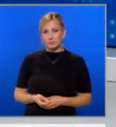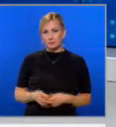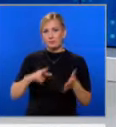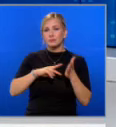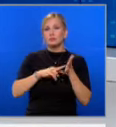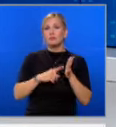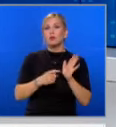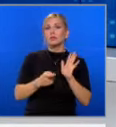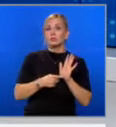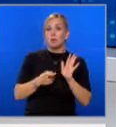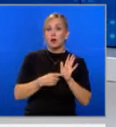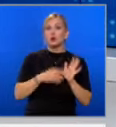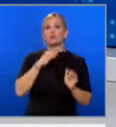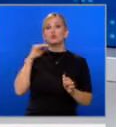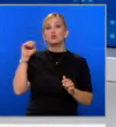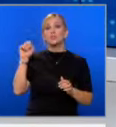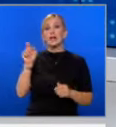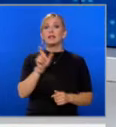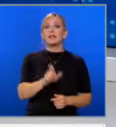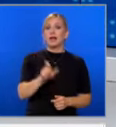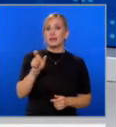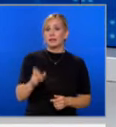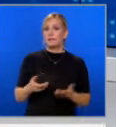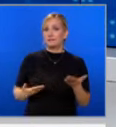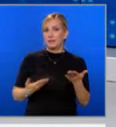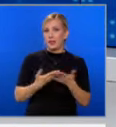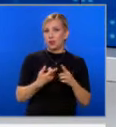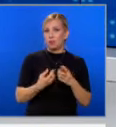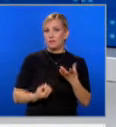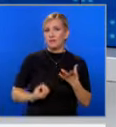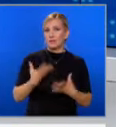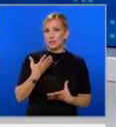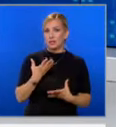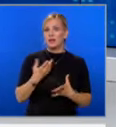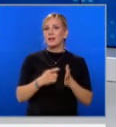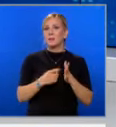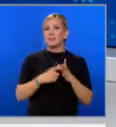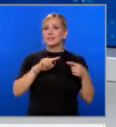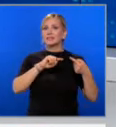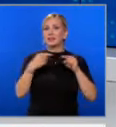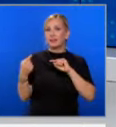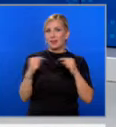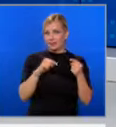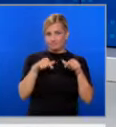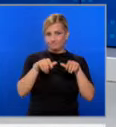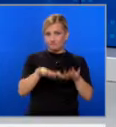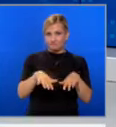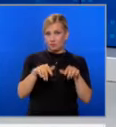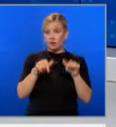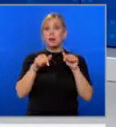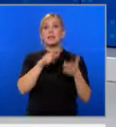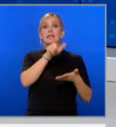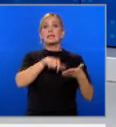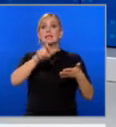Законът за чуждестранните агенти, внасени в парламента от Възраждане, предизвика скандал между политическите сили. Тези текстово